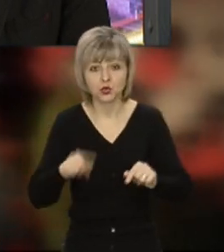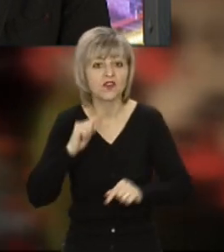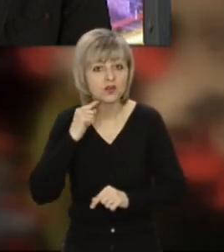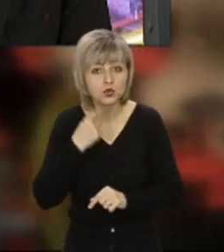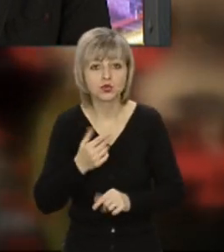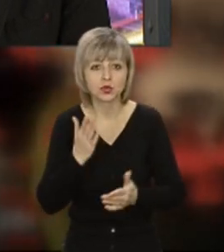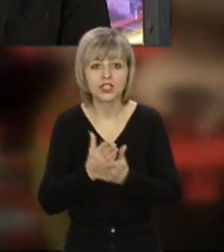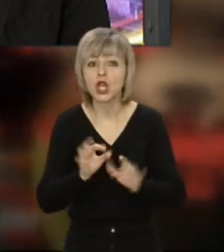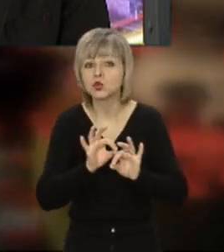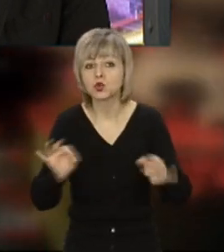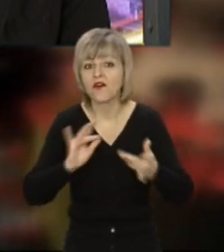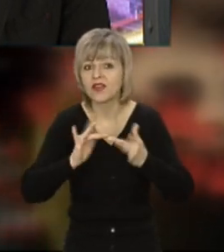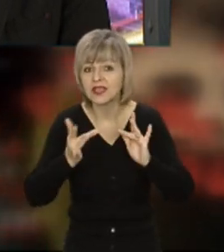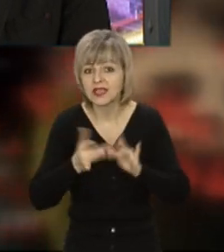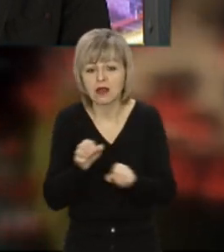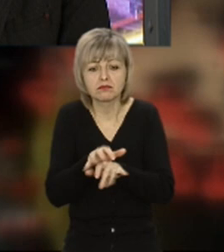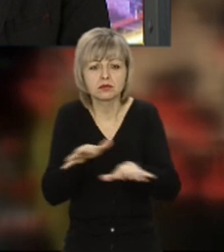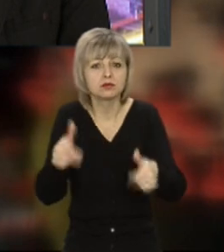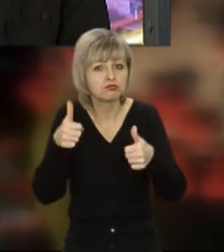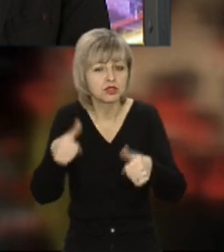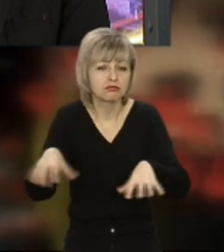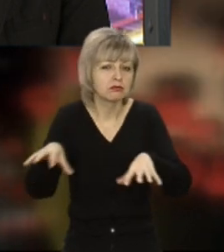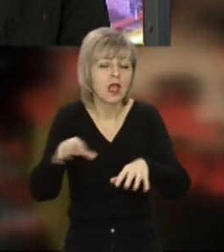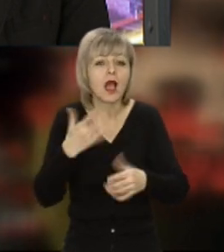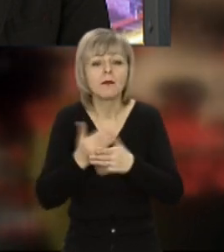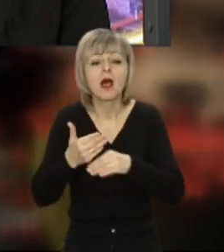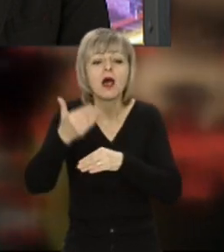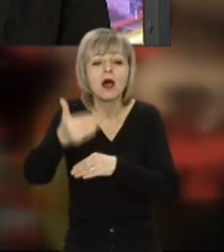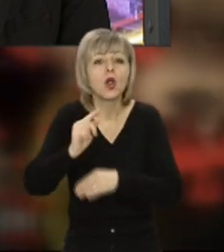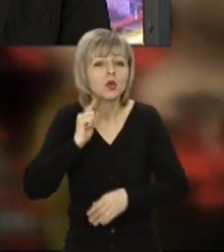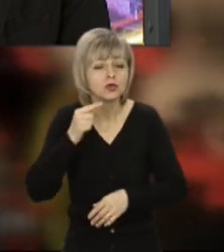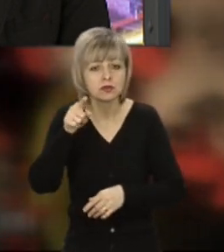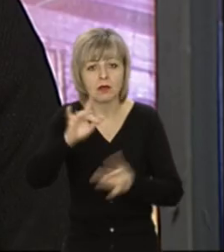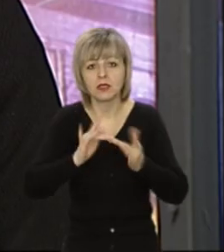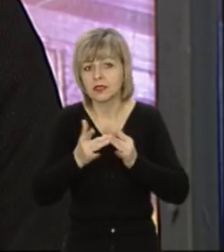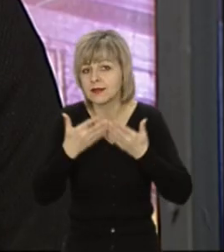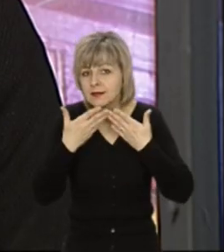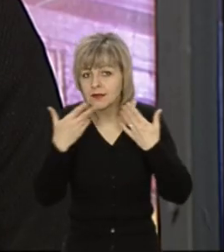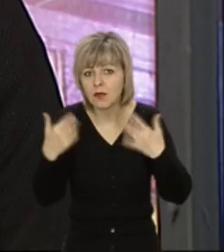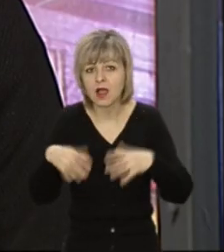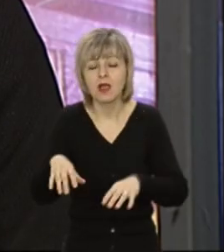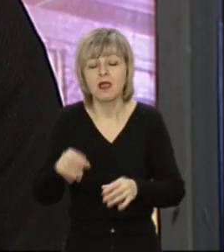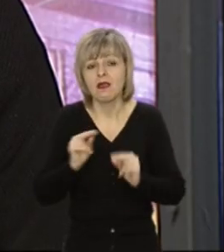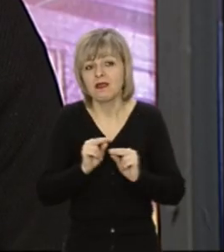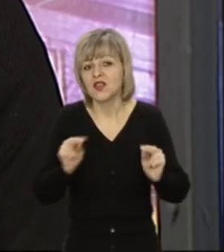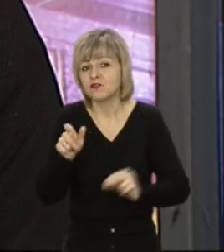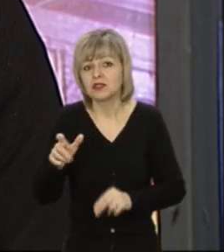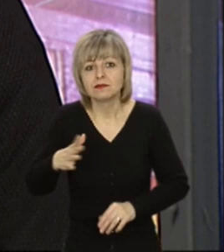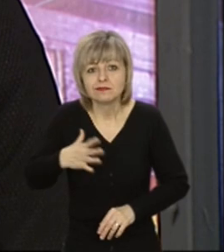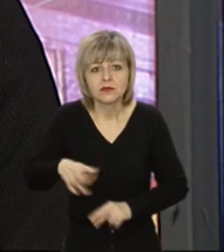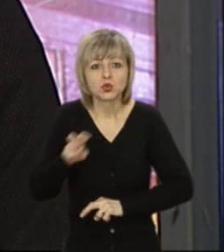маємо чудовий інтернет, чудове покриття, але ви їдьте за Луцьк, в нас немає інтернету, нема покриття, тому вчителі змушені